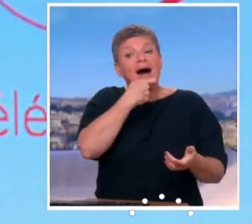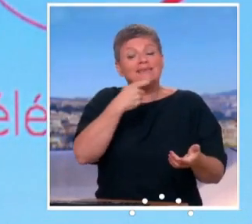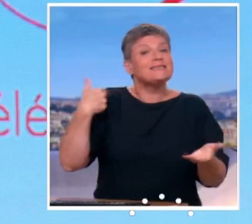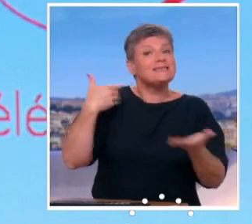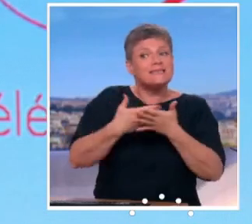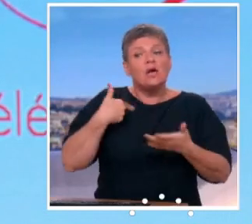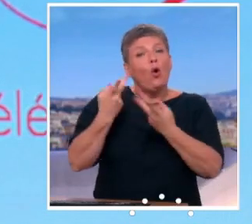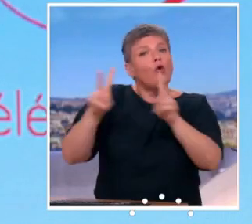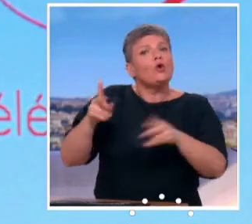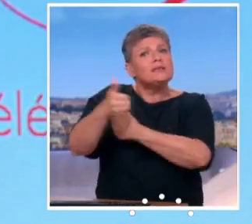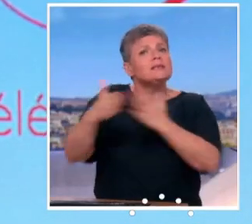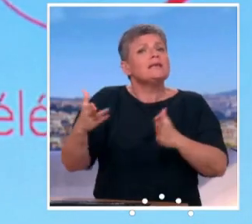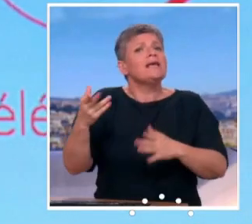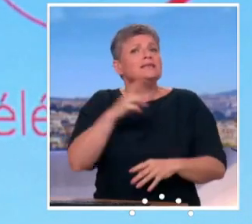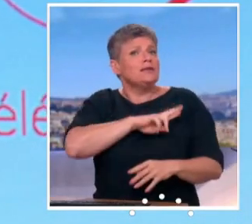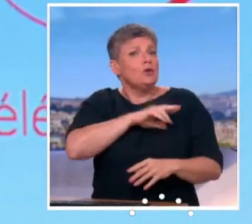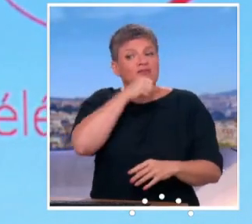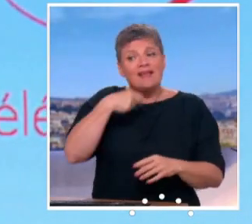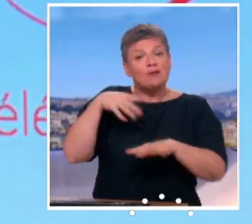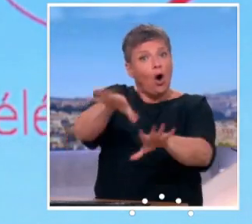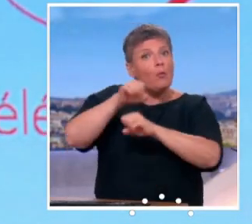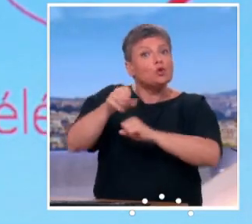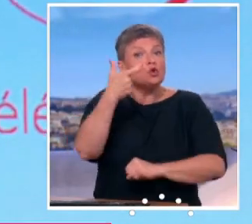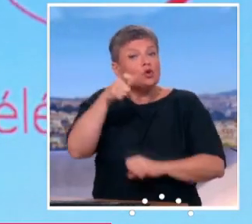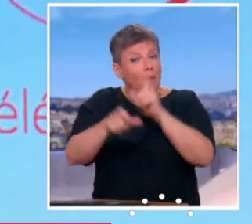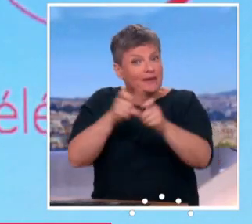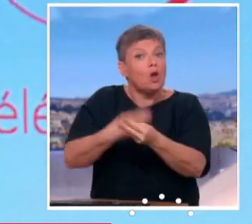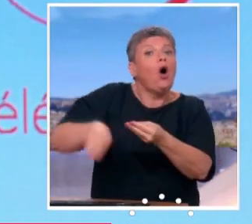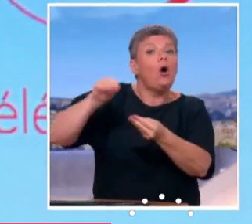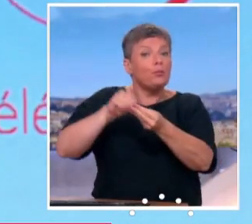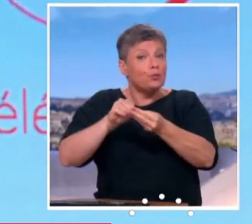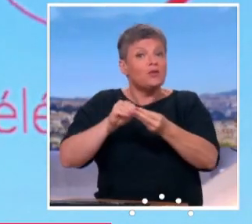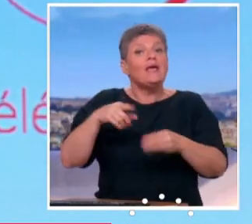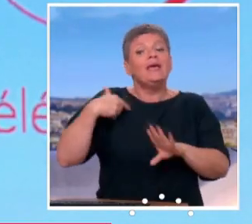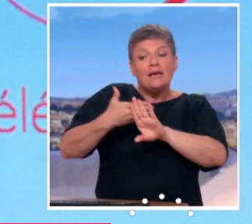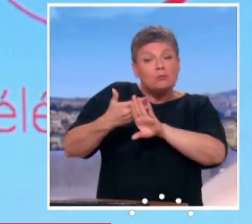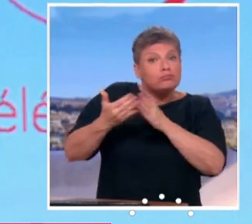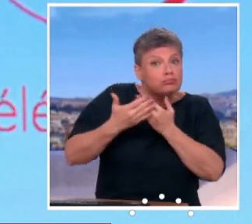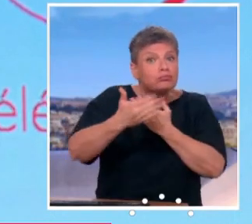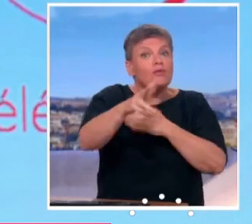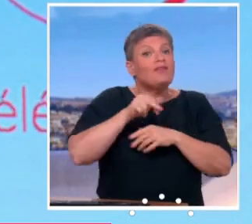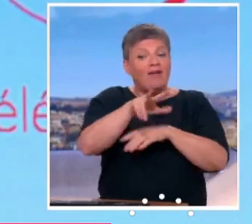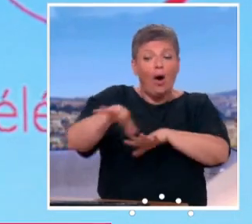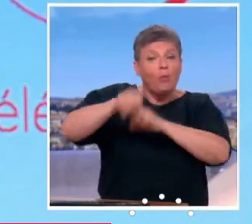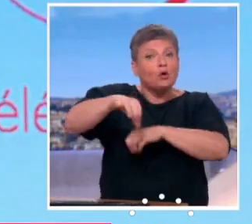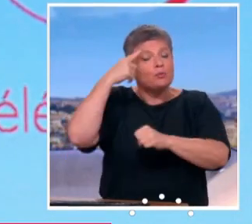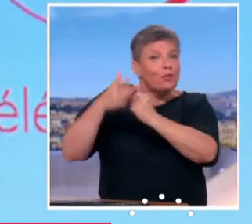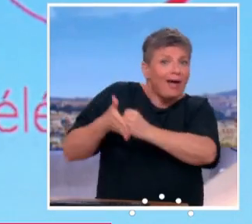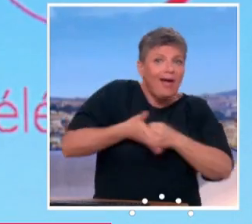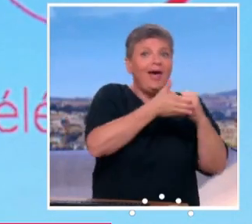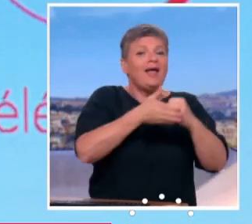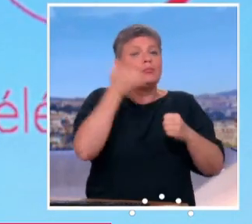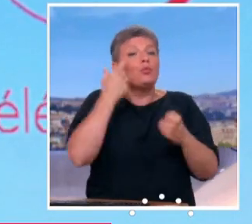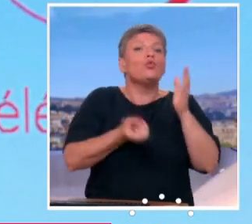à recruter 200 personnes en renfort et que dans le cadre de la mise en œuvre de la réforme en 2024, ce sont plusieurs centaines de personnes qui pourront être recrutées en renfort pour faire face